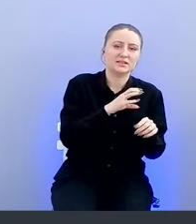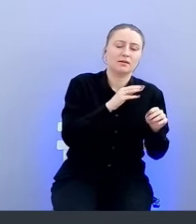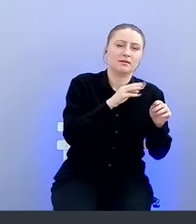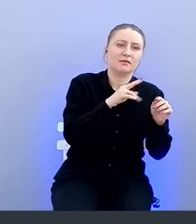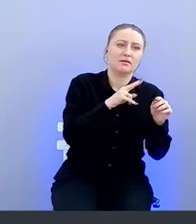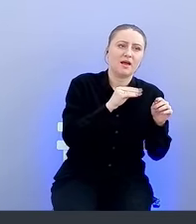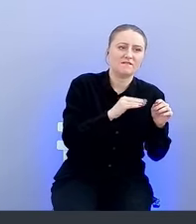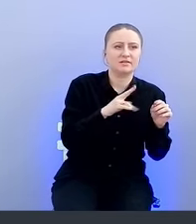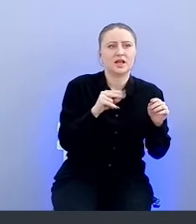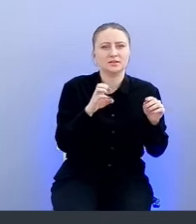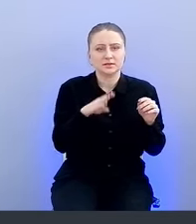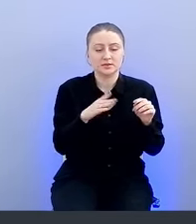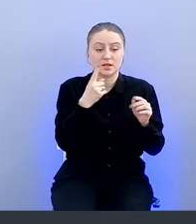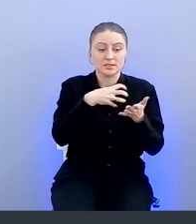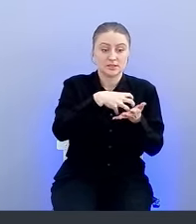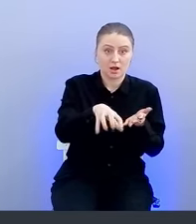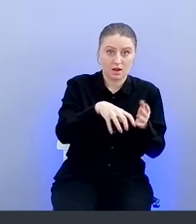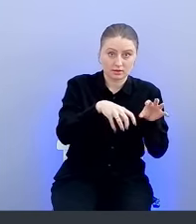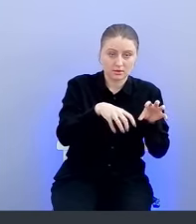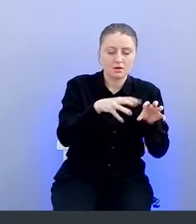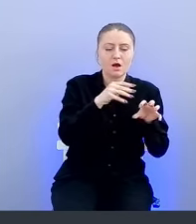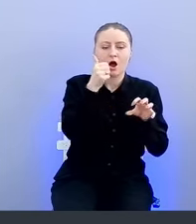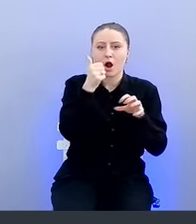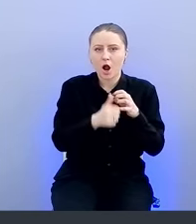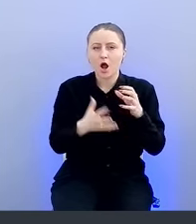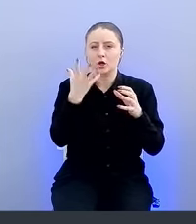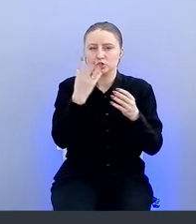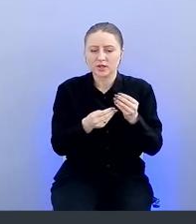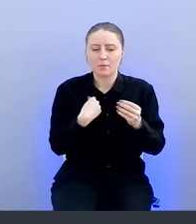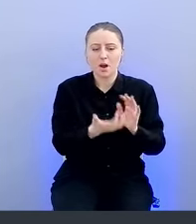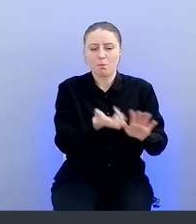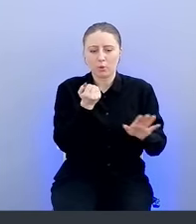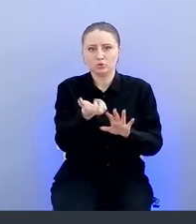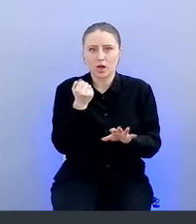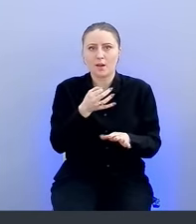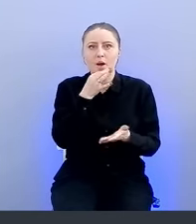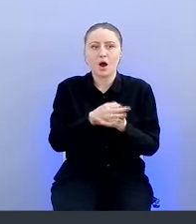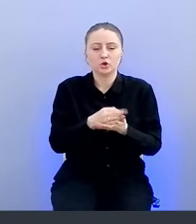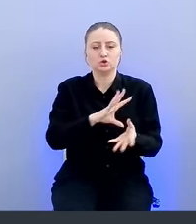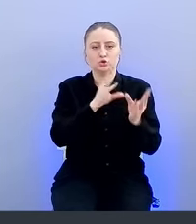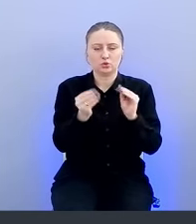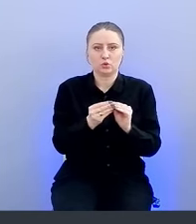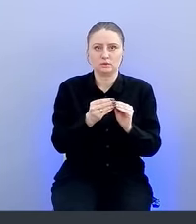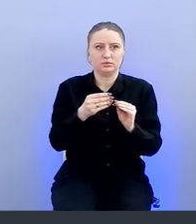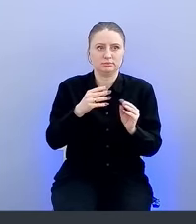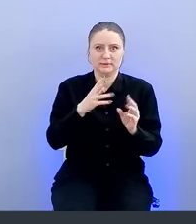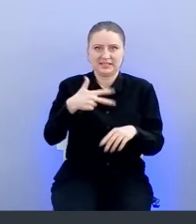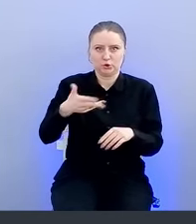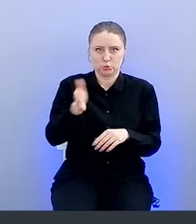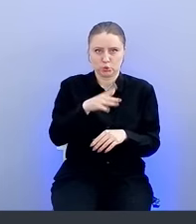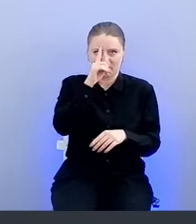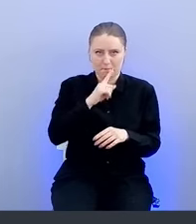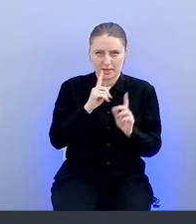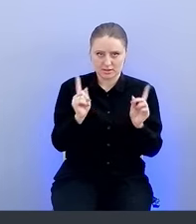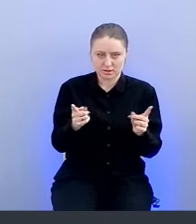приходит на скан каждый день, то мы получаем 30 отчетов в месяц. А это та же самая ветка.